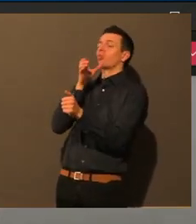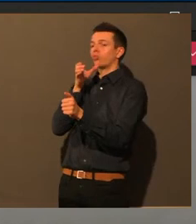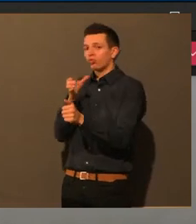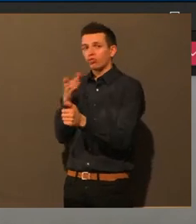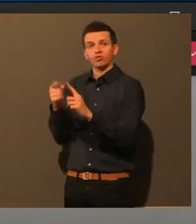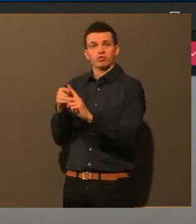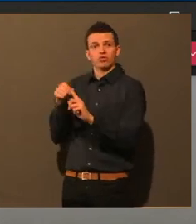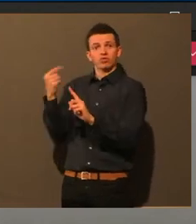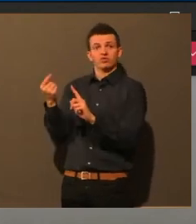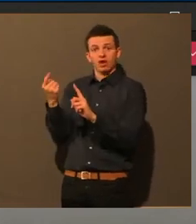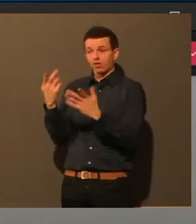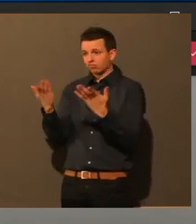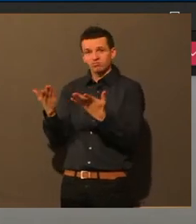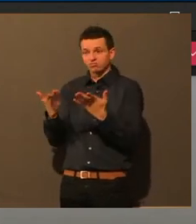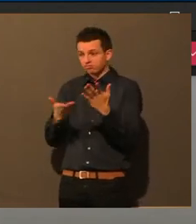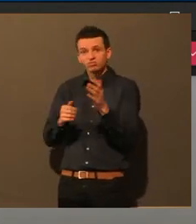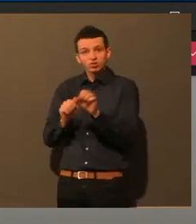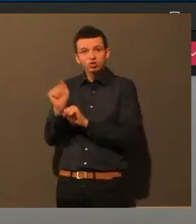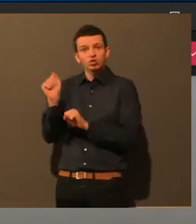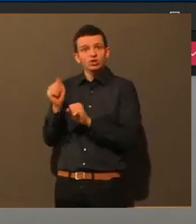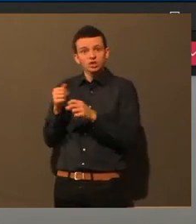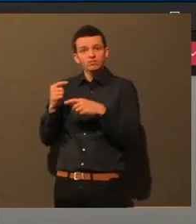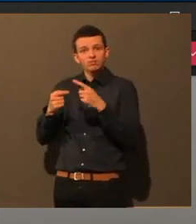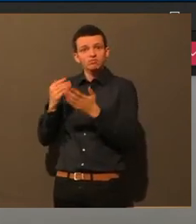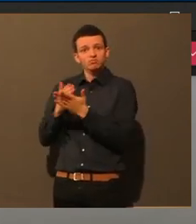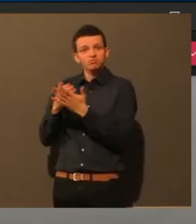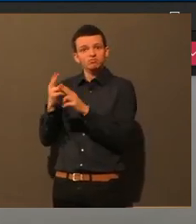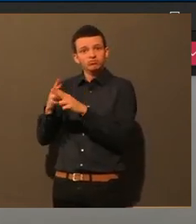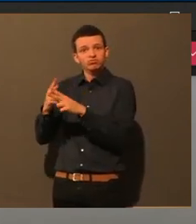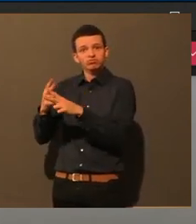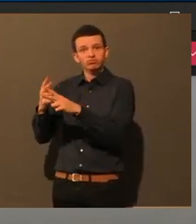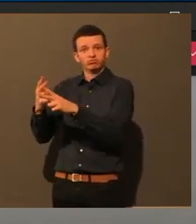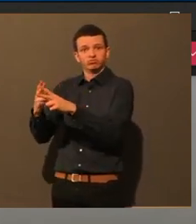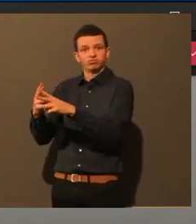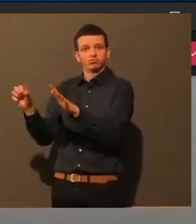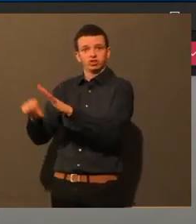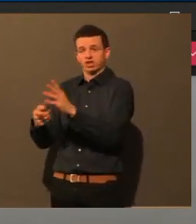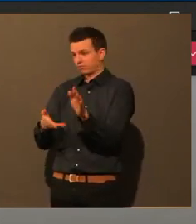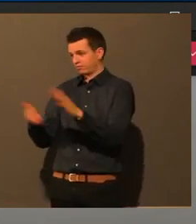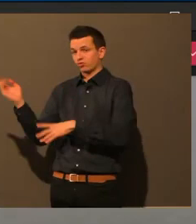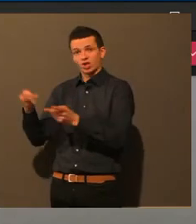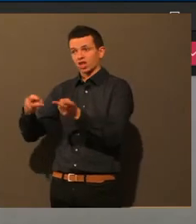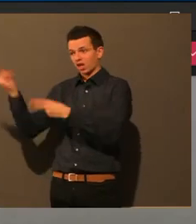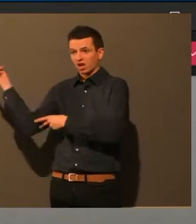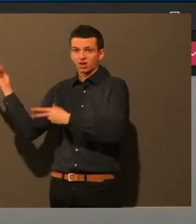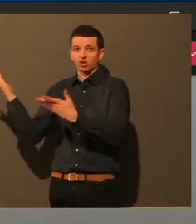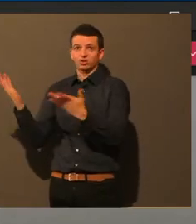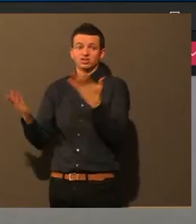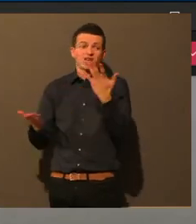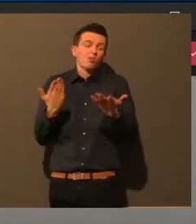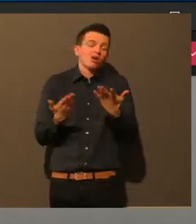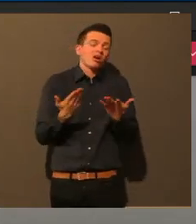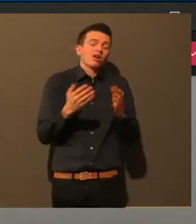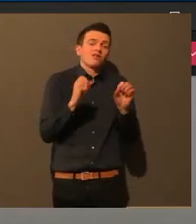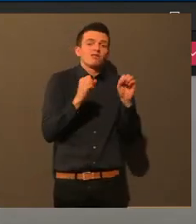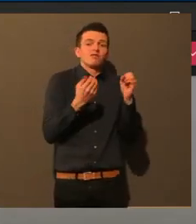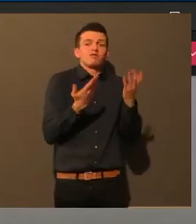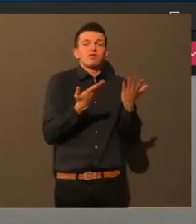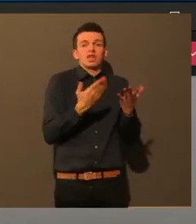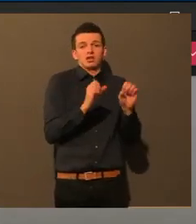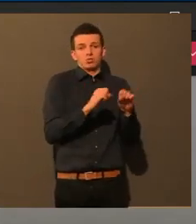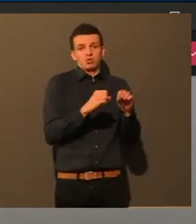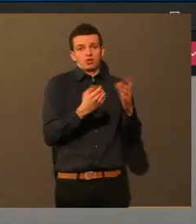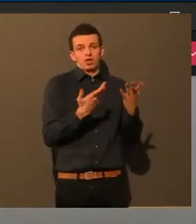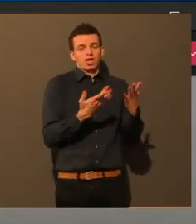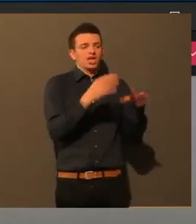ja, ich denke mir nur, vielleicht könnte man die Mediziner vielleicht von Augsburg auch befragen, ob die mal so... Kann ja jeder